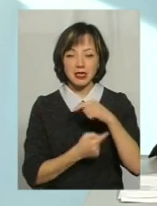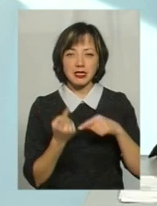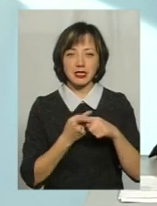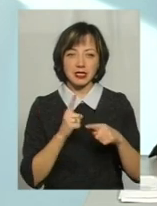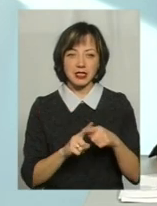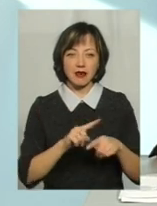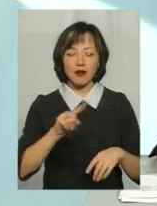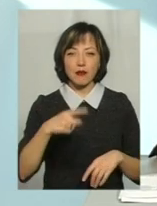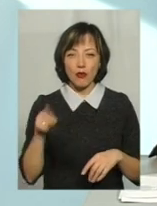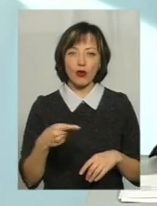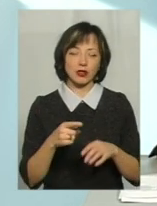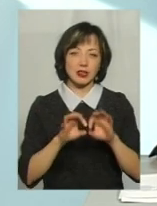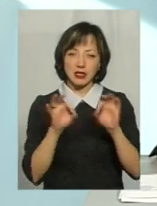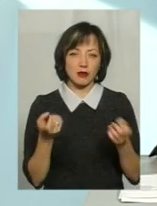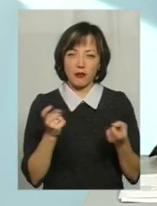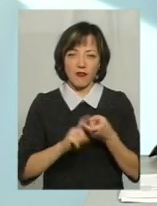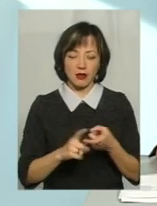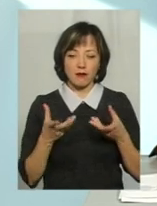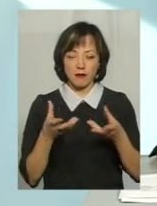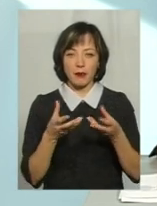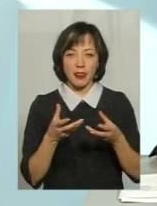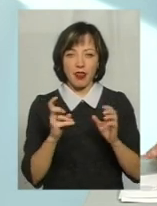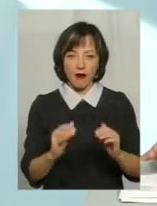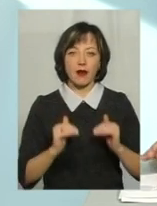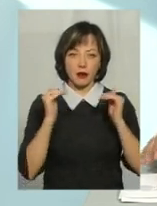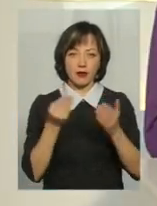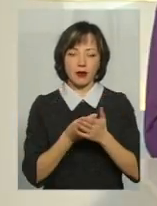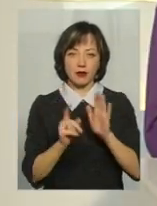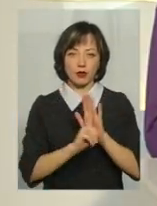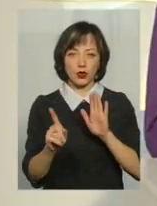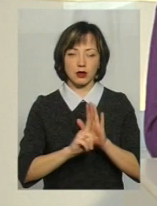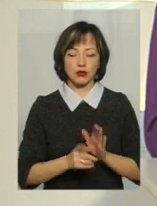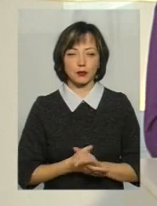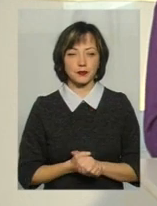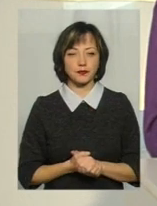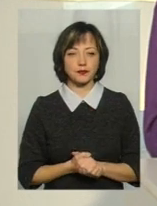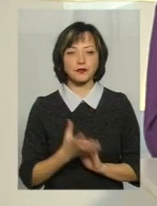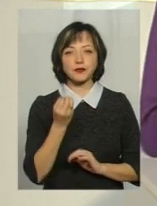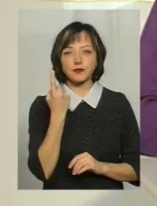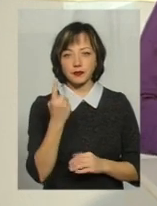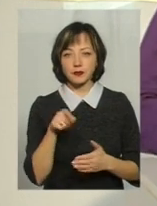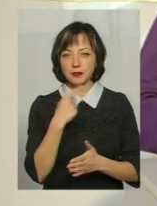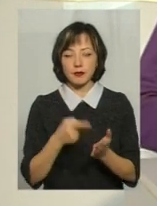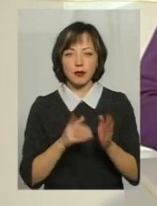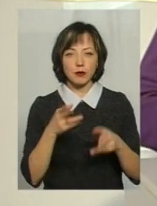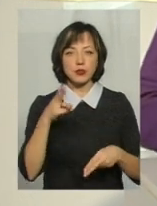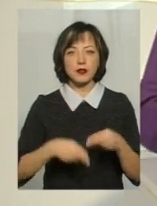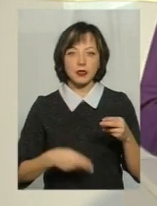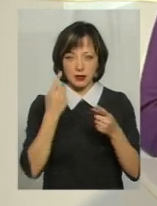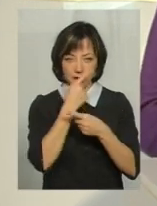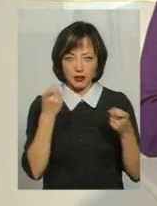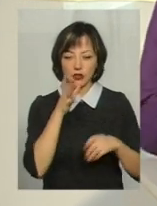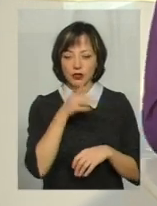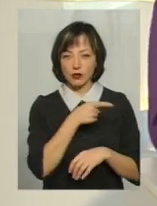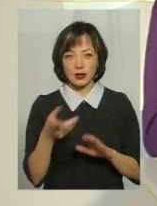це вимоги, це жодним чином не може впливати на вартість проїзду. І ще одне запитання, будемо завершити наш ефір,